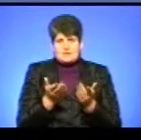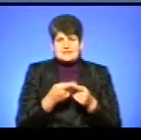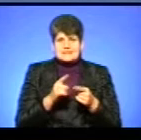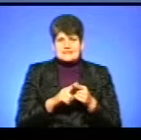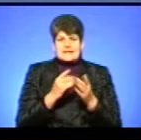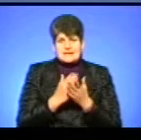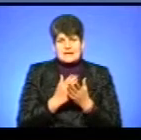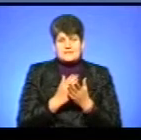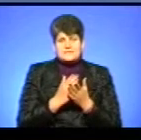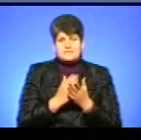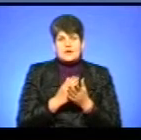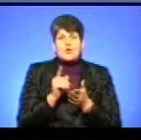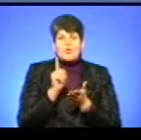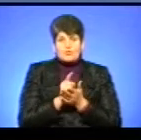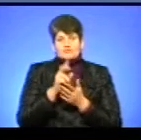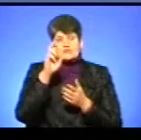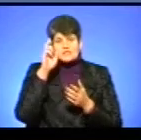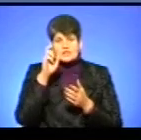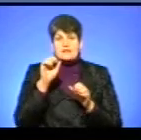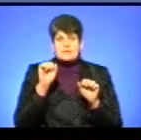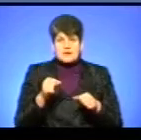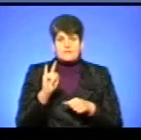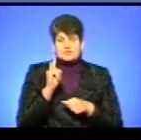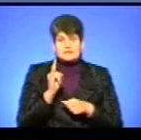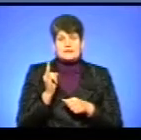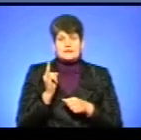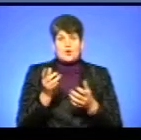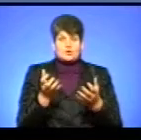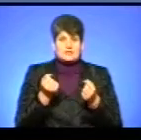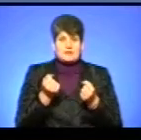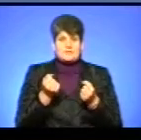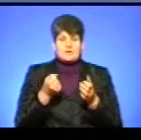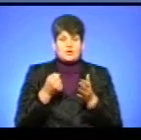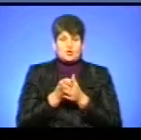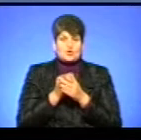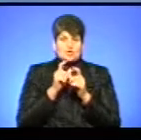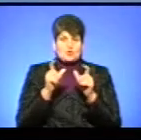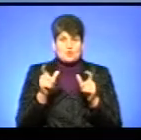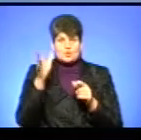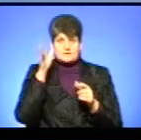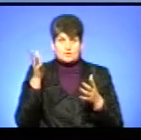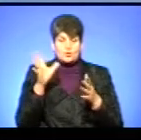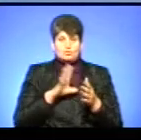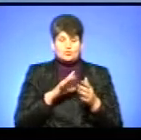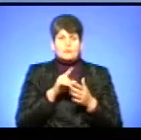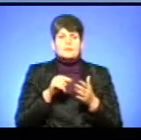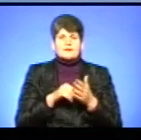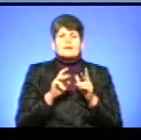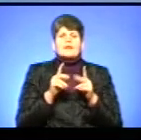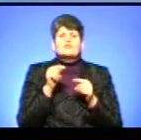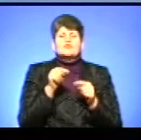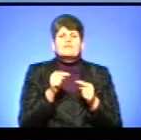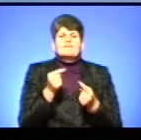абсолютний обовизок держави і право дитини отримати дошкільну освіту. Тобто навіть було питання в тому, як вони